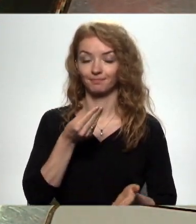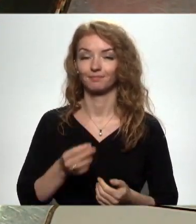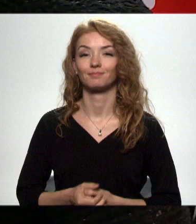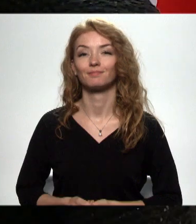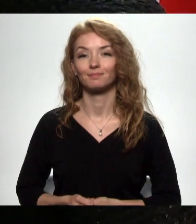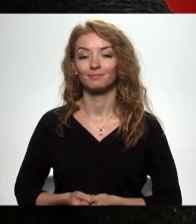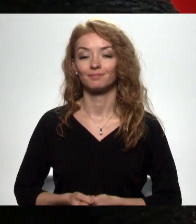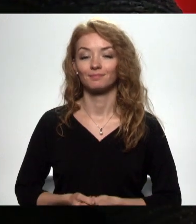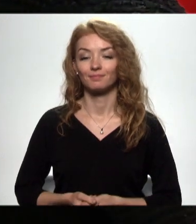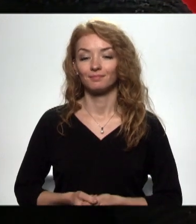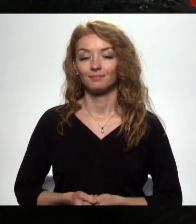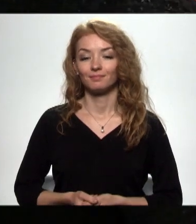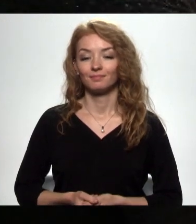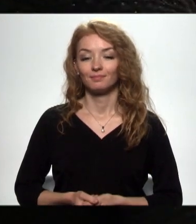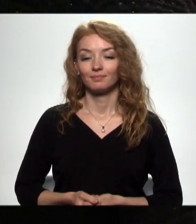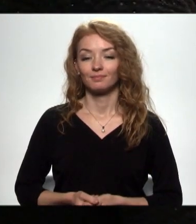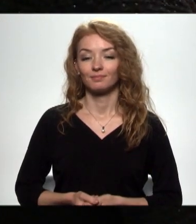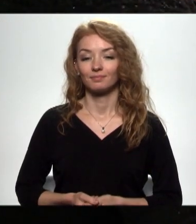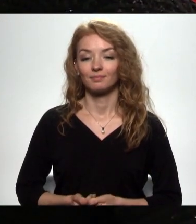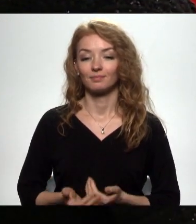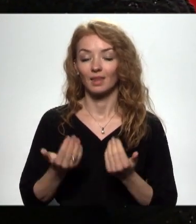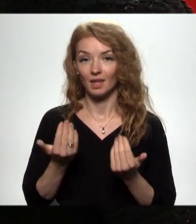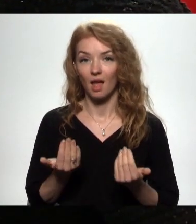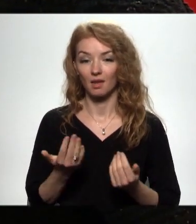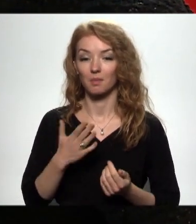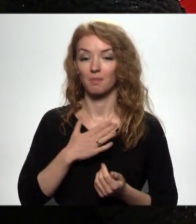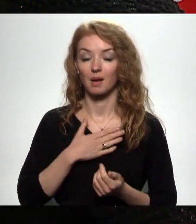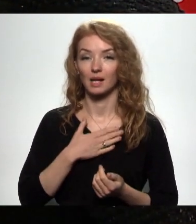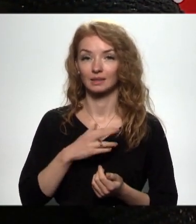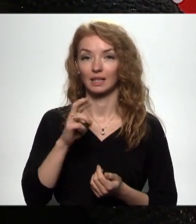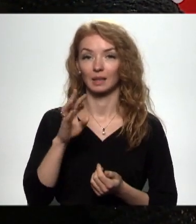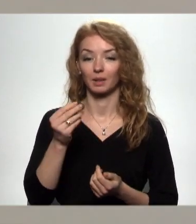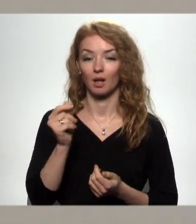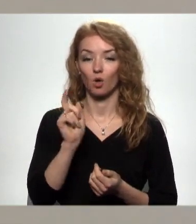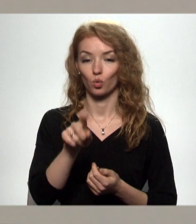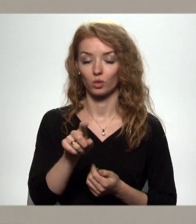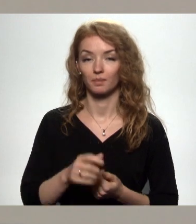Labi. Ir. Tagad mans rīmīnauda. Jā.